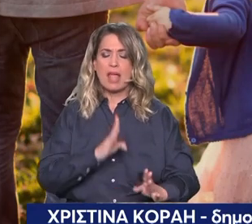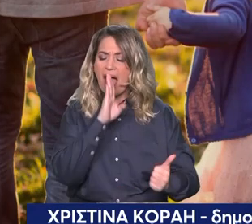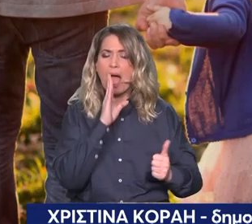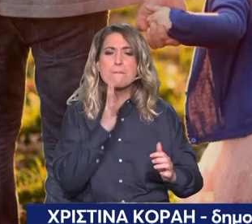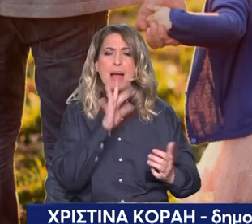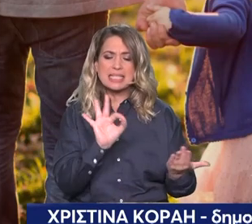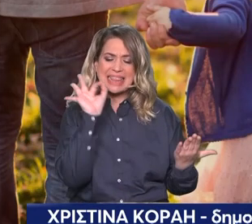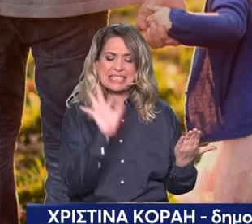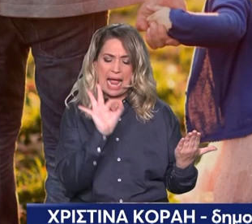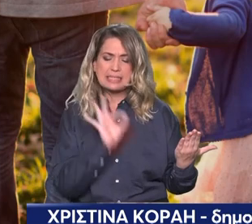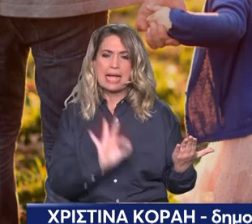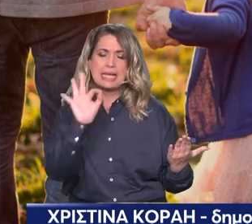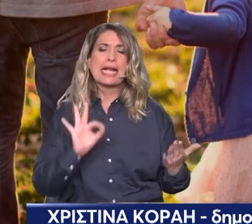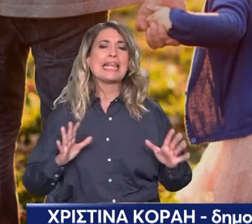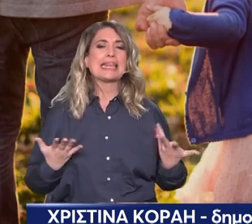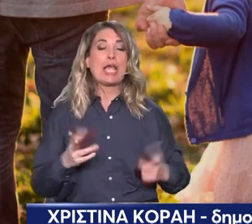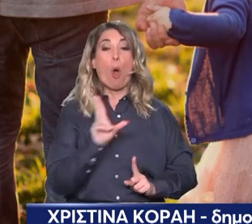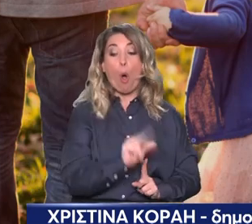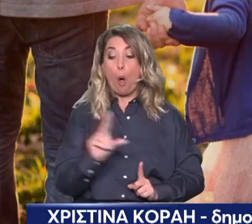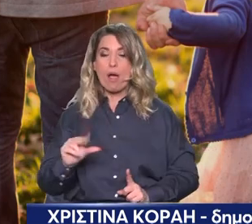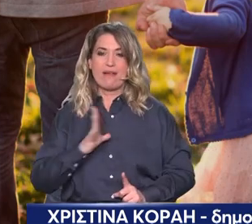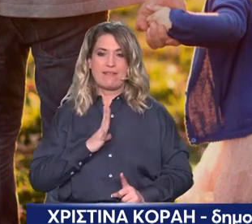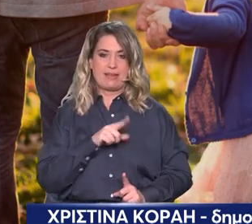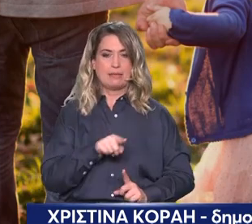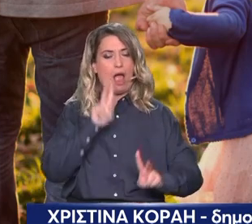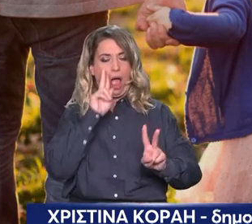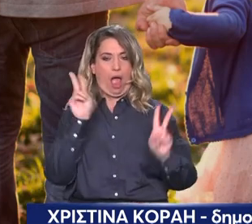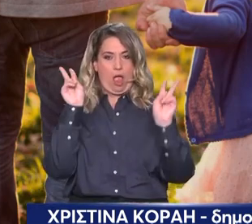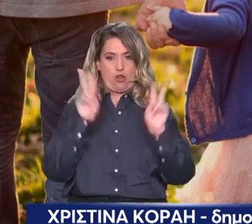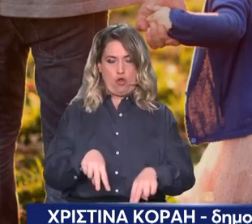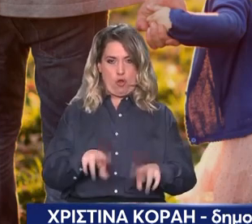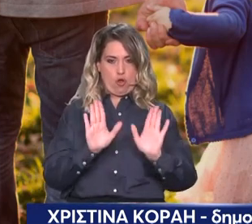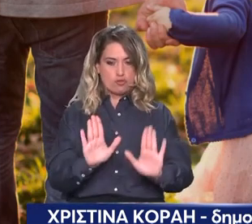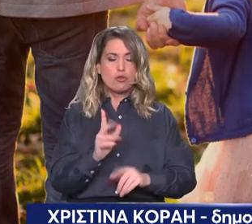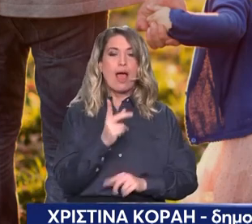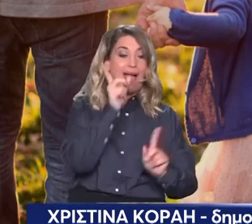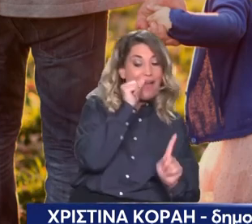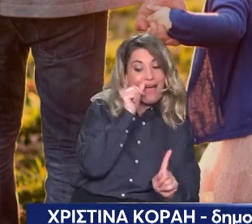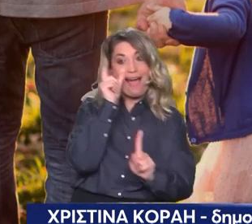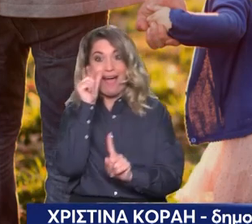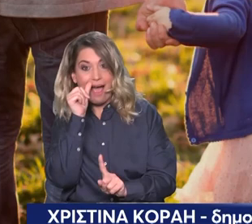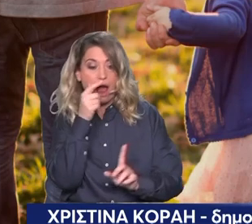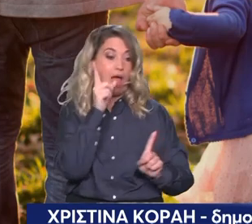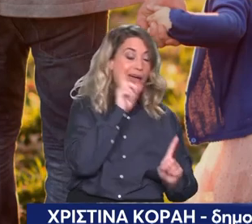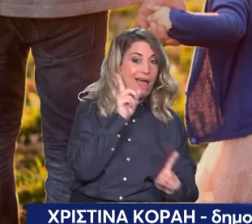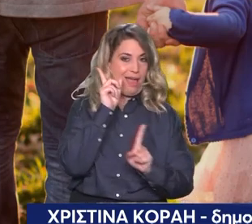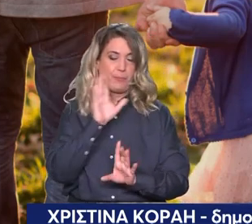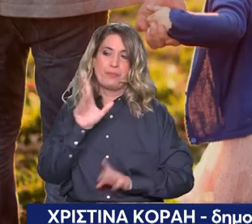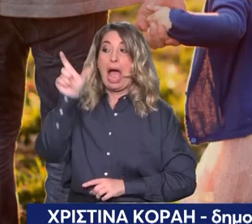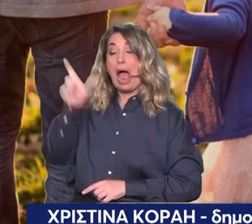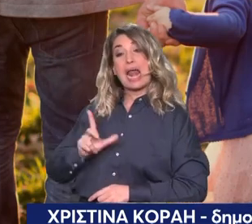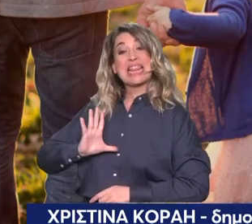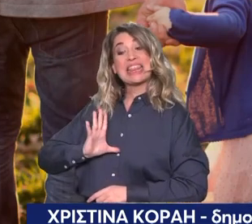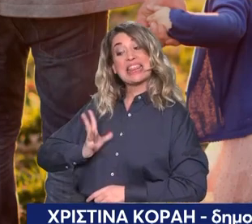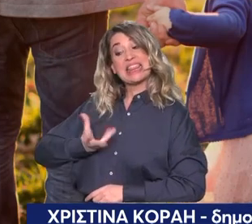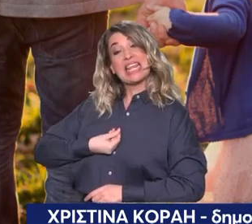αναγνωρίζει ομόφυλα ζευγάρια, όχι όμως ήσα δικαιώματα σε διεμφυλικά άτομα ή όσα δηλώνουν